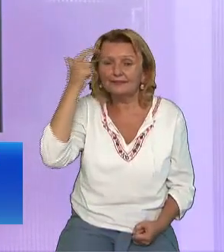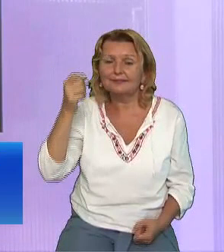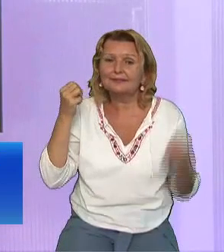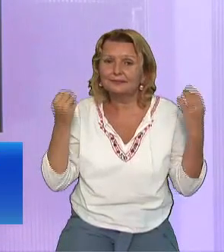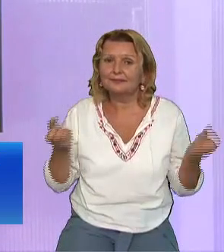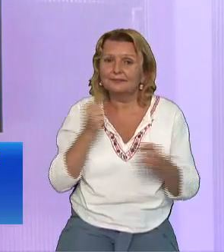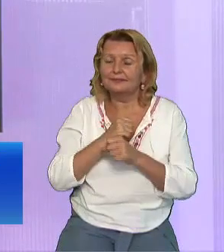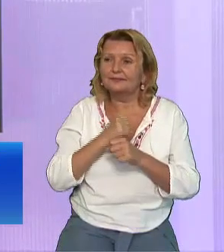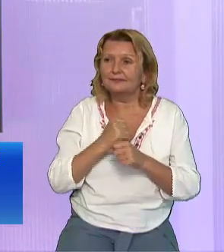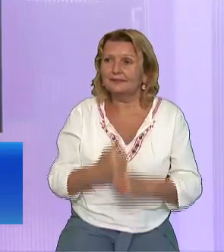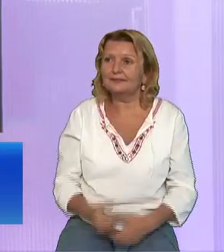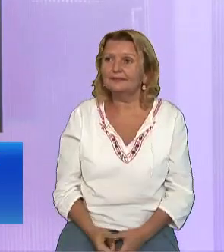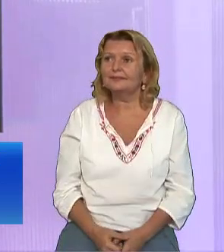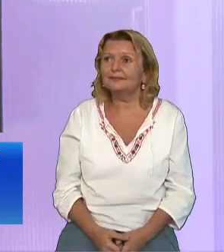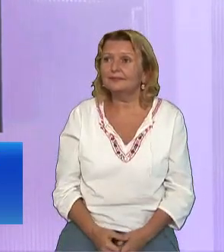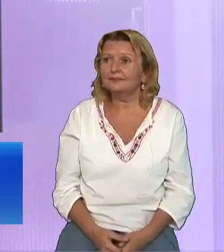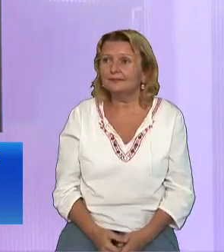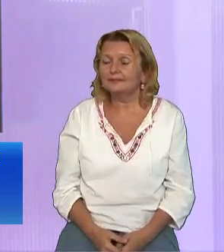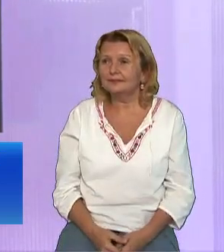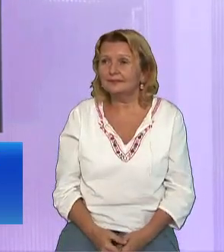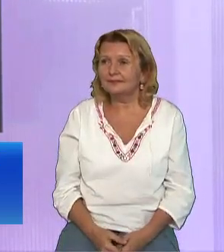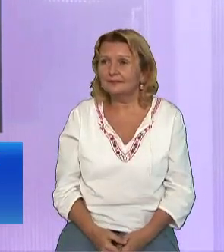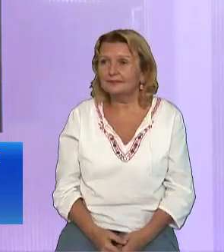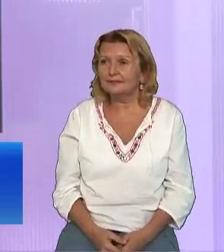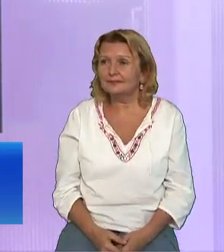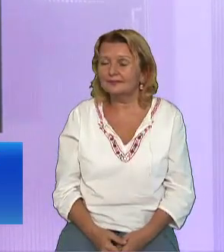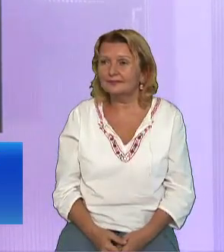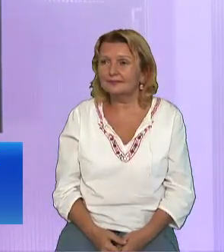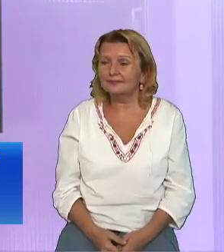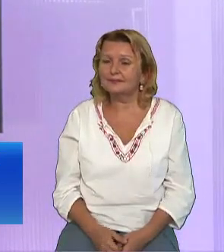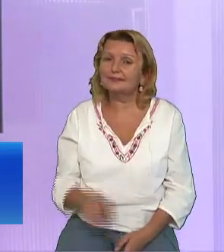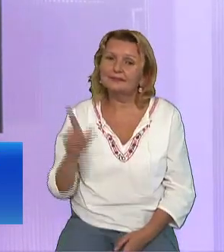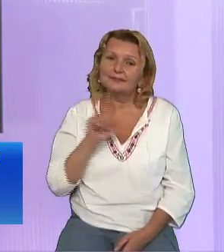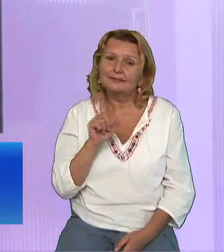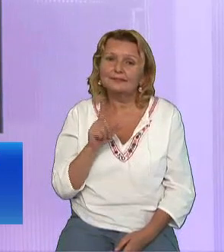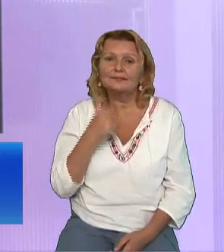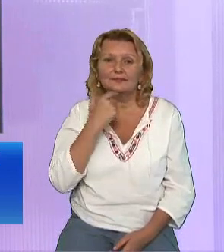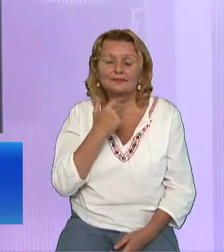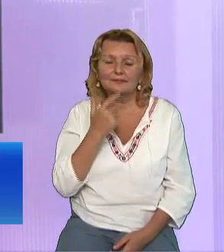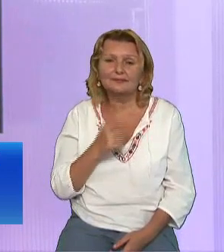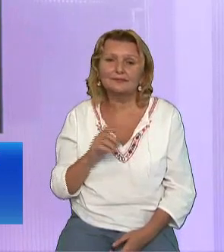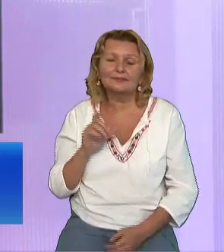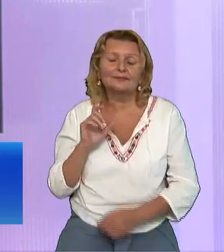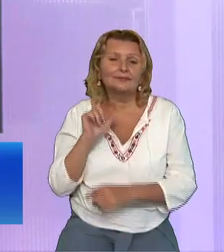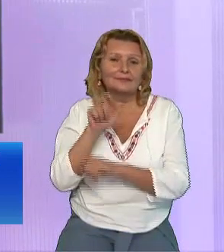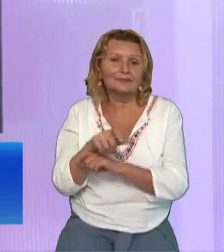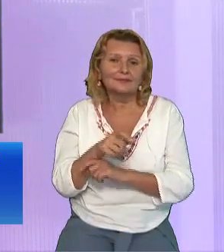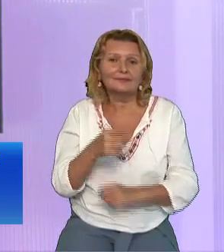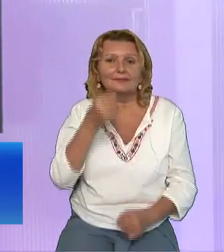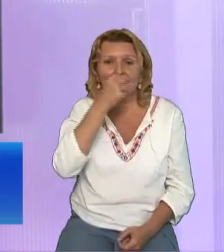-a lungul acestei expuneri Nu ne vom referi doar la cina obișnuită Pe care o luăm seara